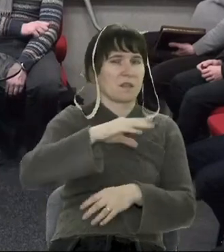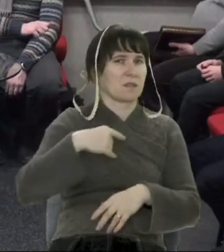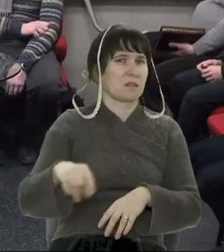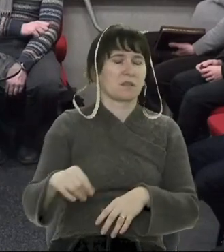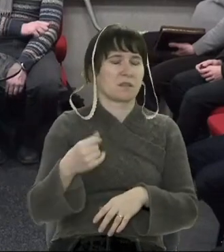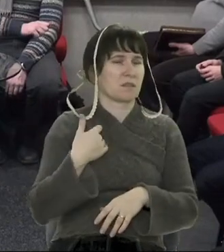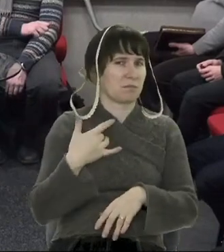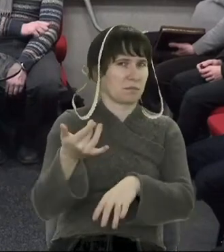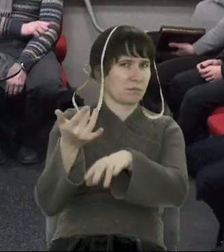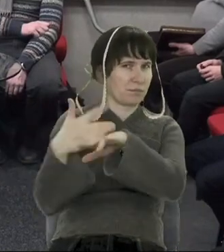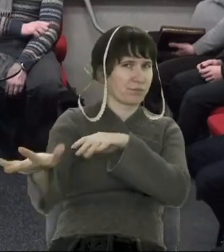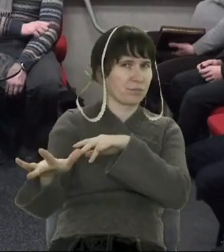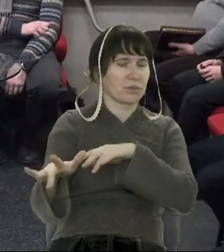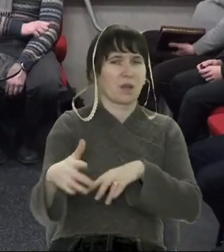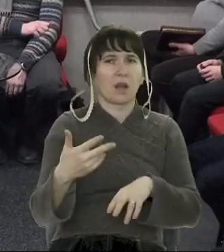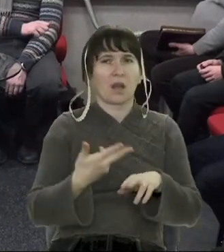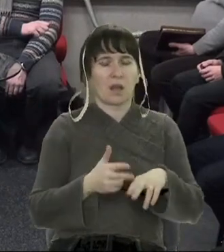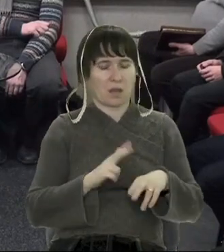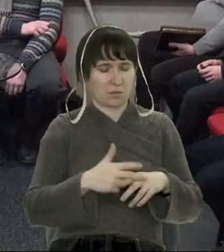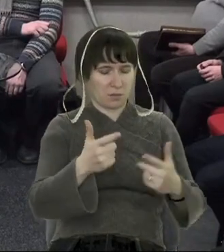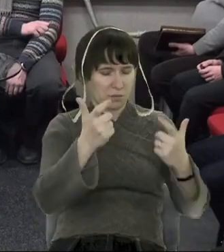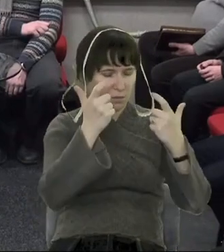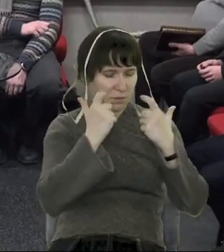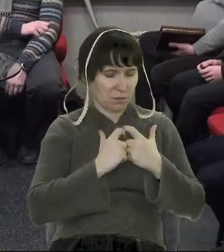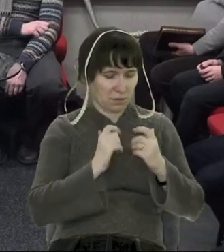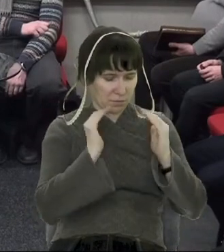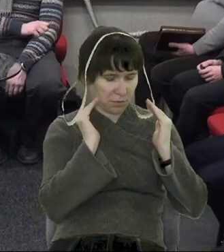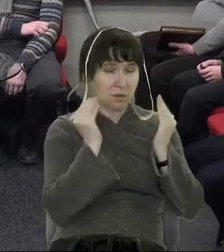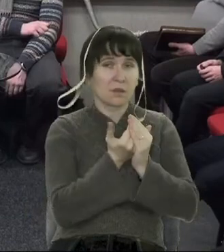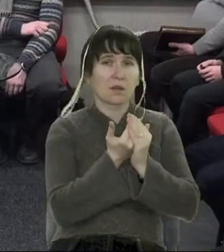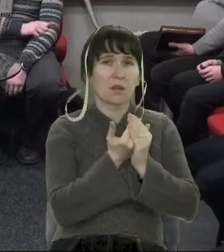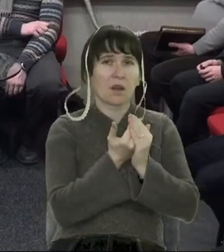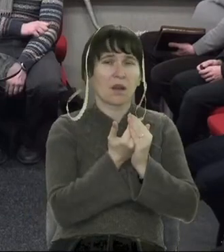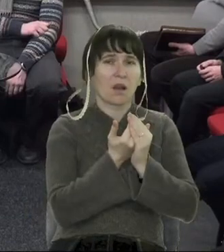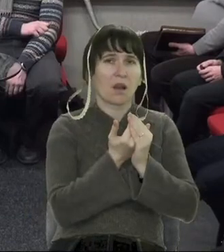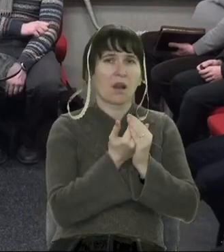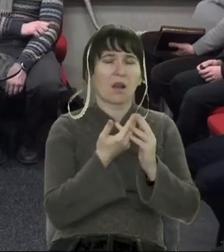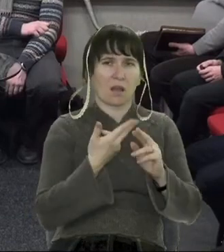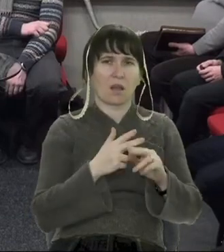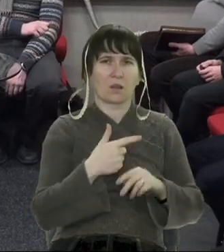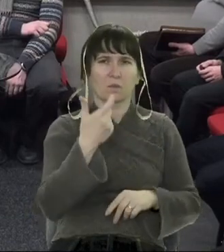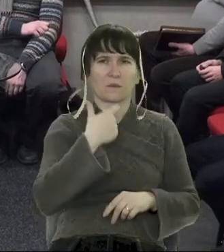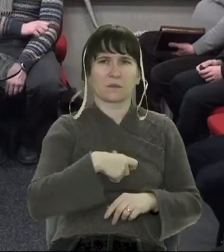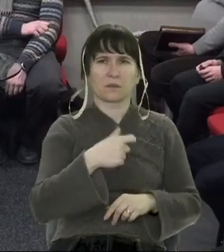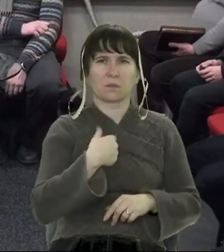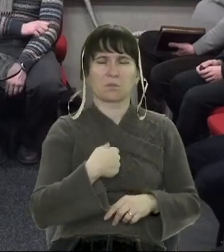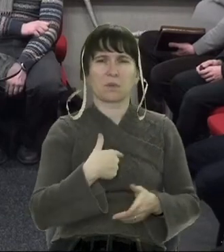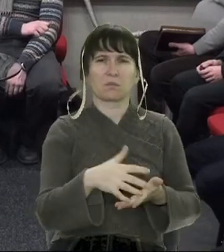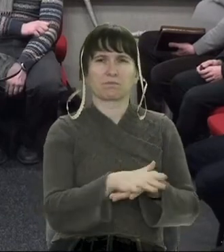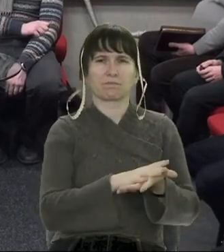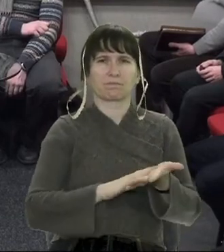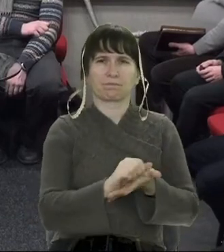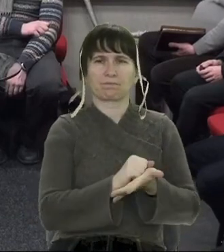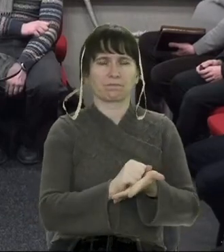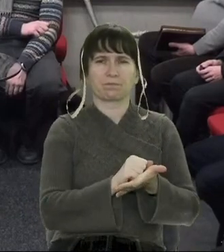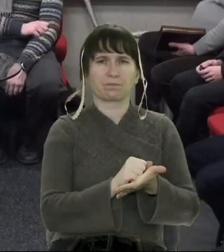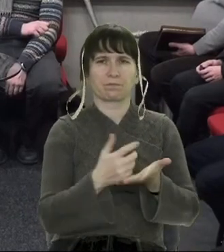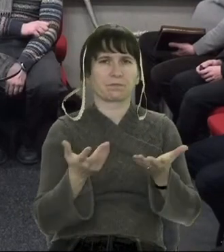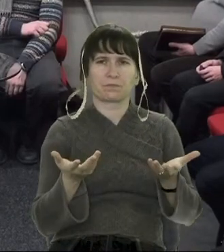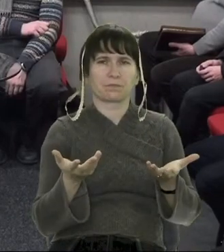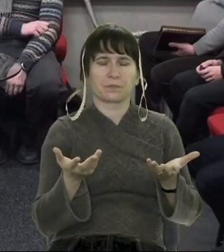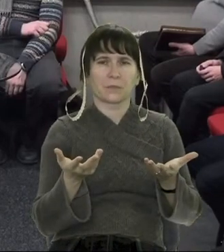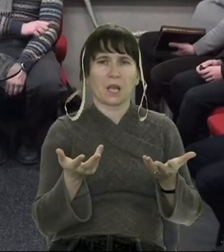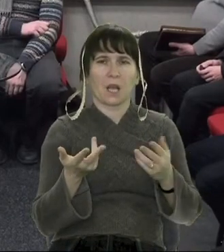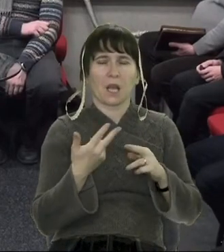вона замикається від навколишніх людей, і ця ізоляція, вона є руйнівною, вона руйнує зсередини. Ми